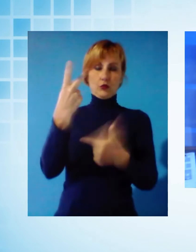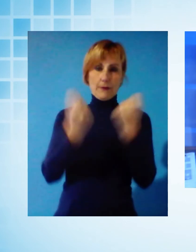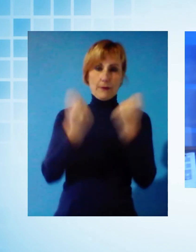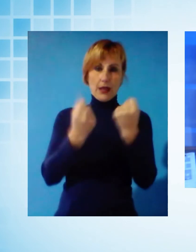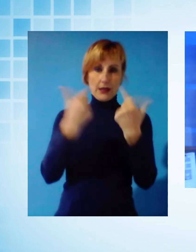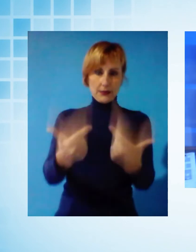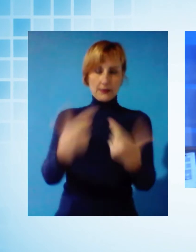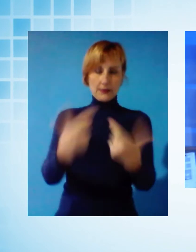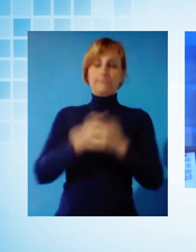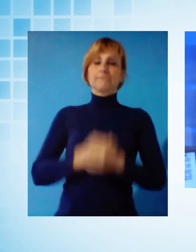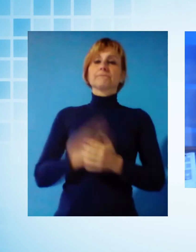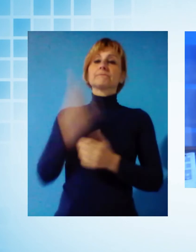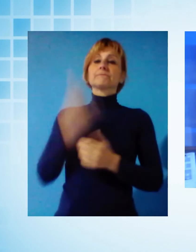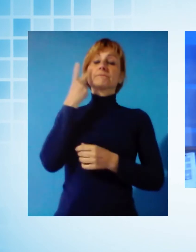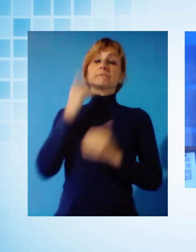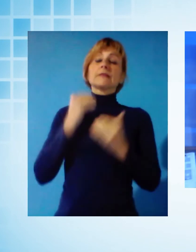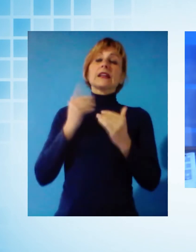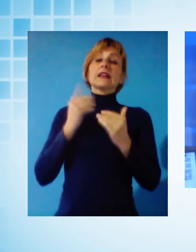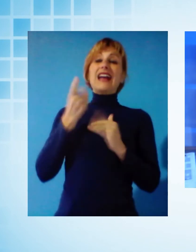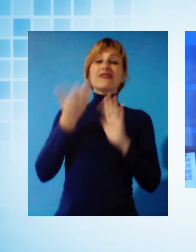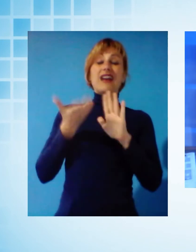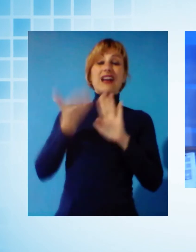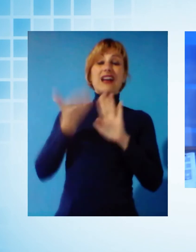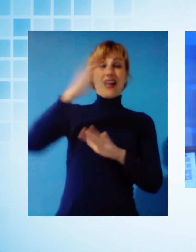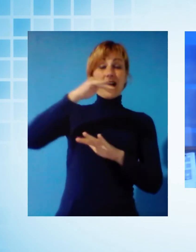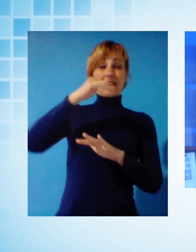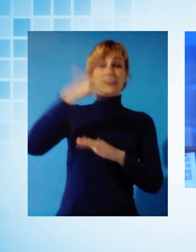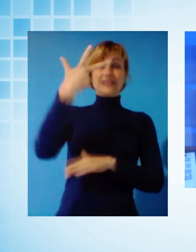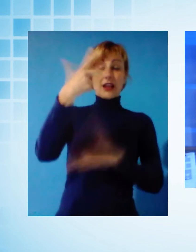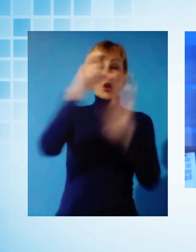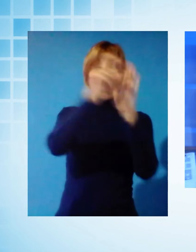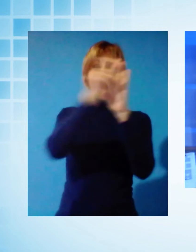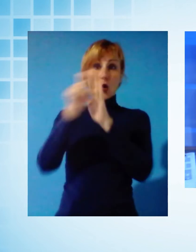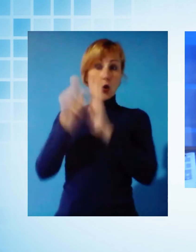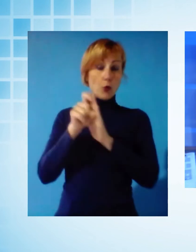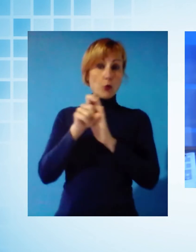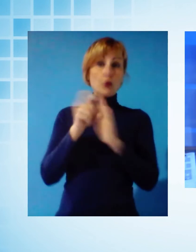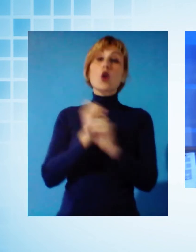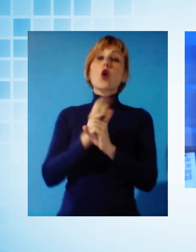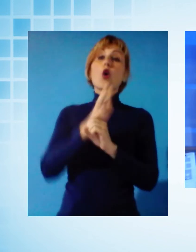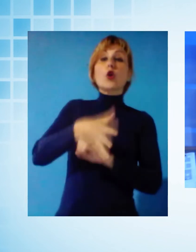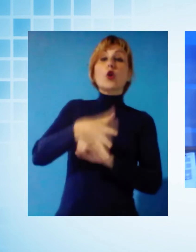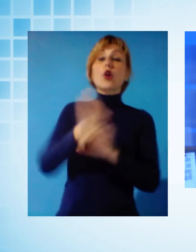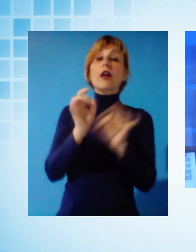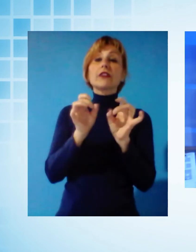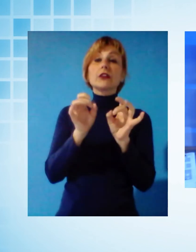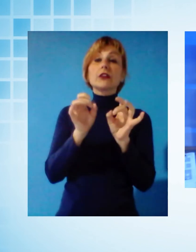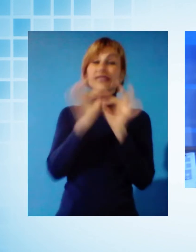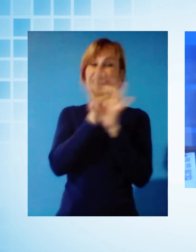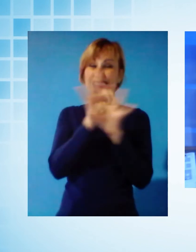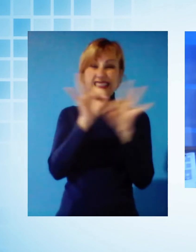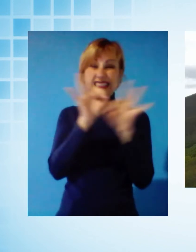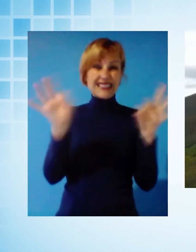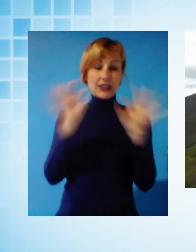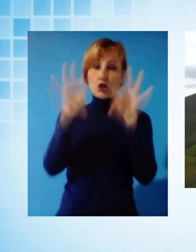andiamo in Alta Garfagnana perché ci sono tre comuni dove per adesso sembrerebbe che il coronavirus non sia arrivato.